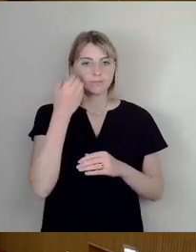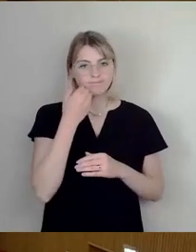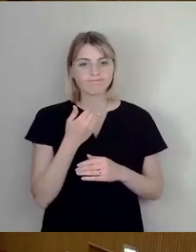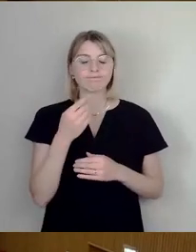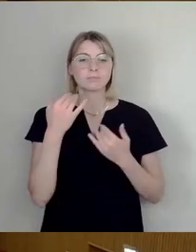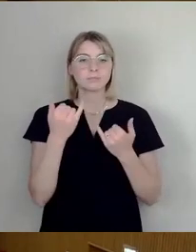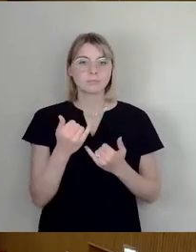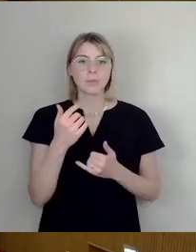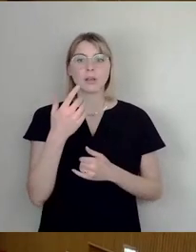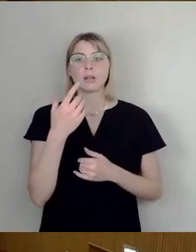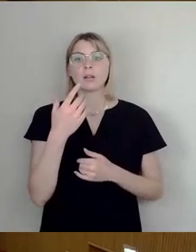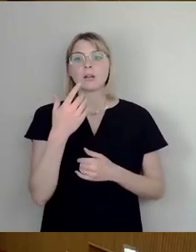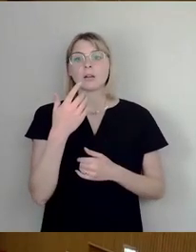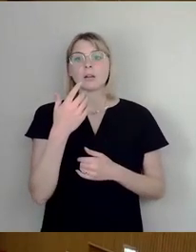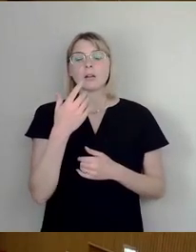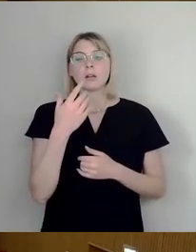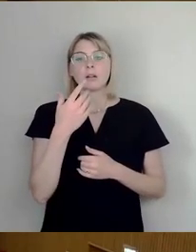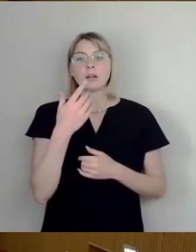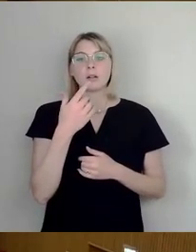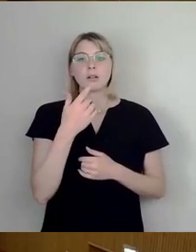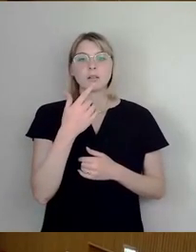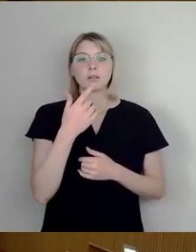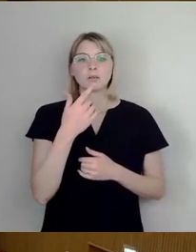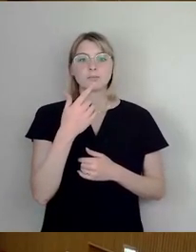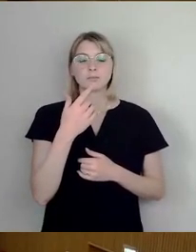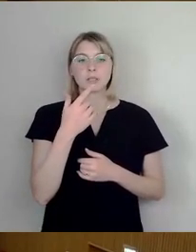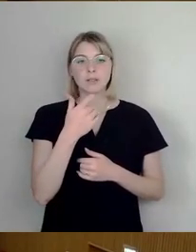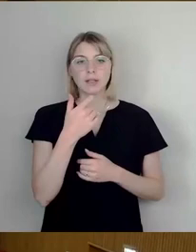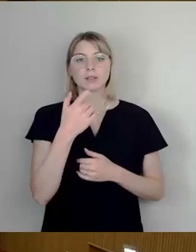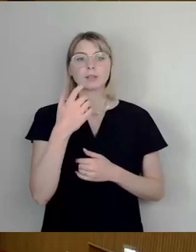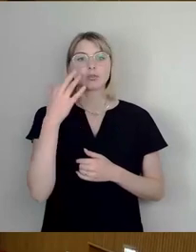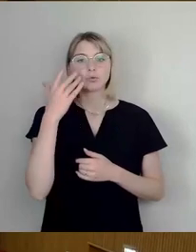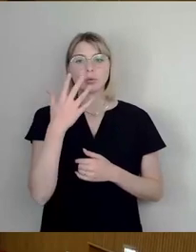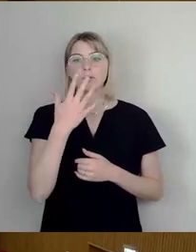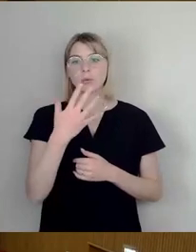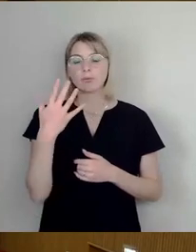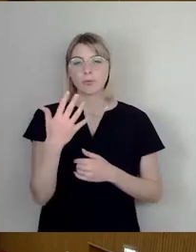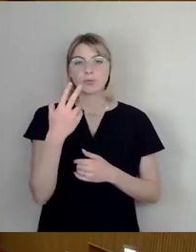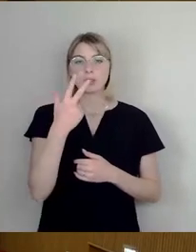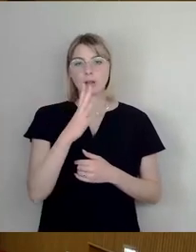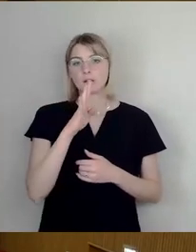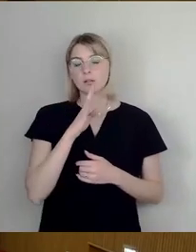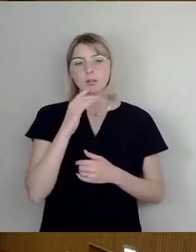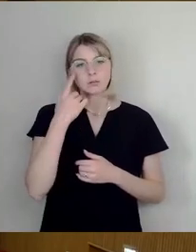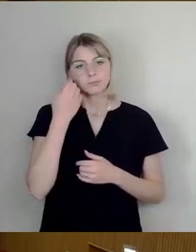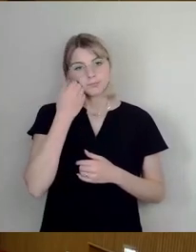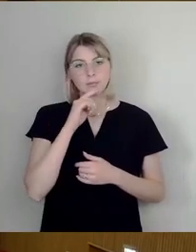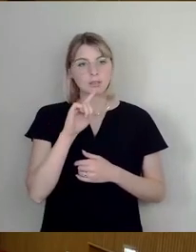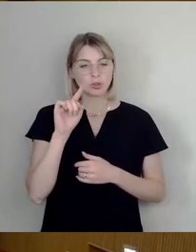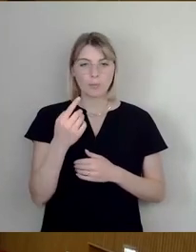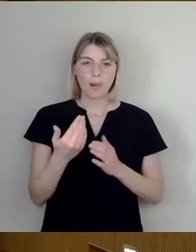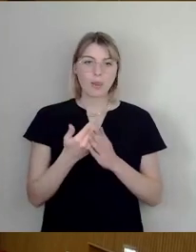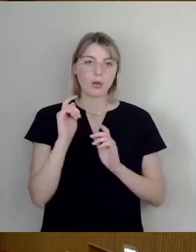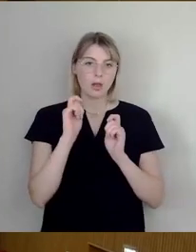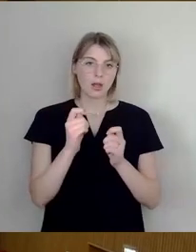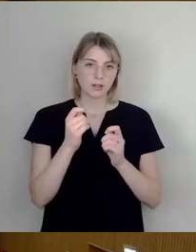20 Uhr 55 bei drei Rednern nicht noch einmal eine neue Debatte anfangen. So, der... Bitte, das